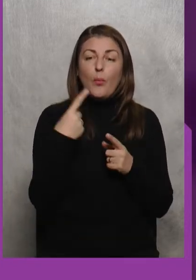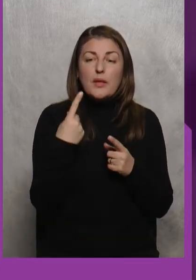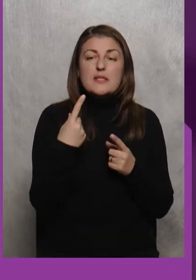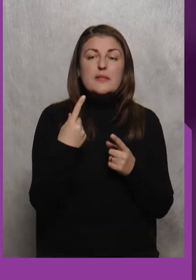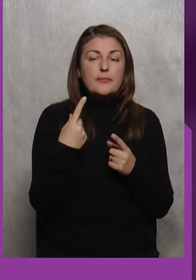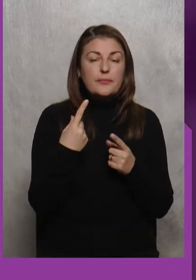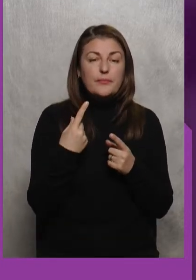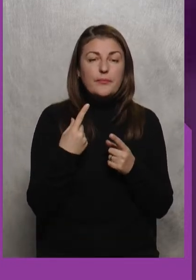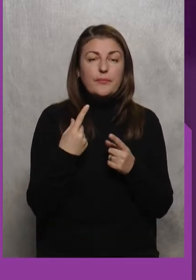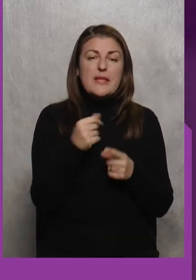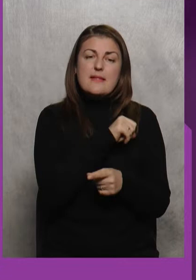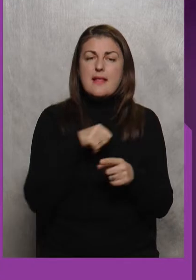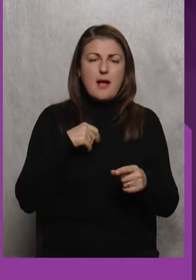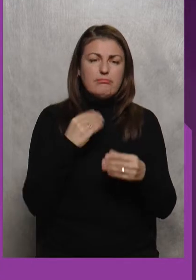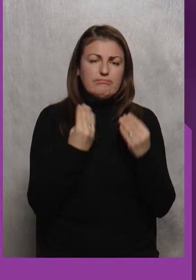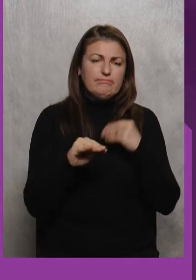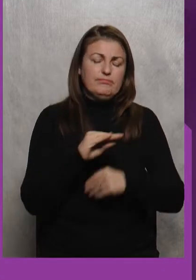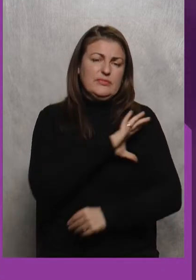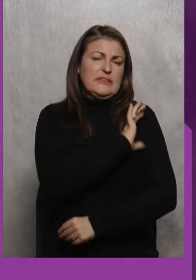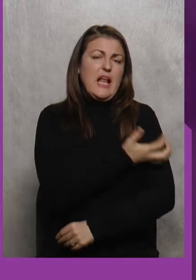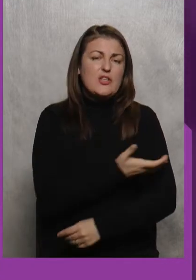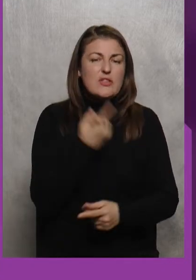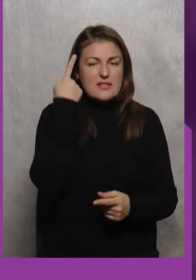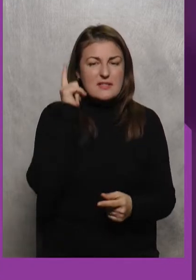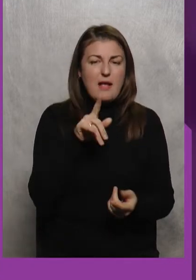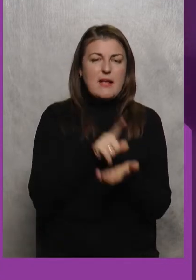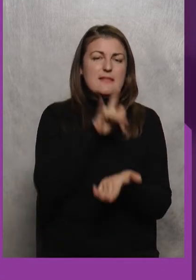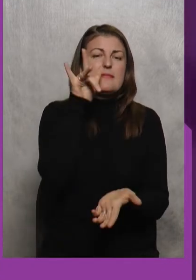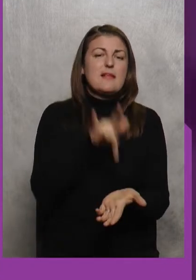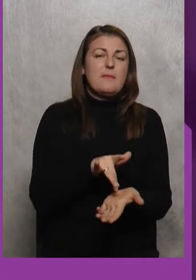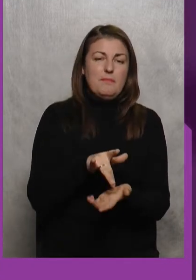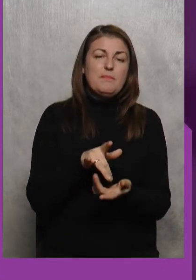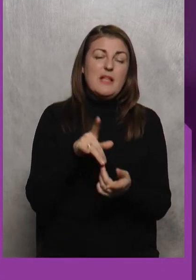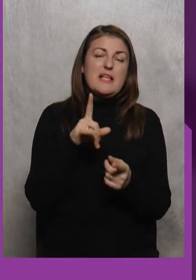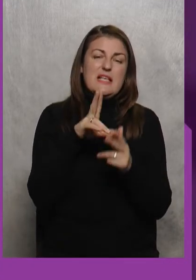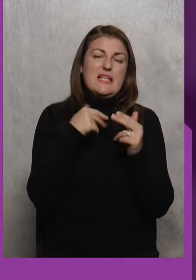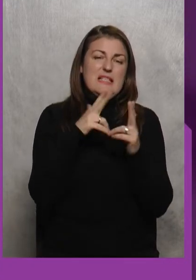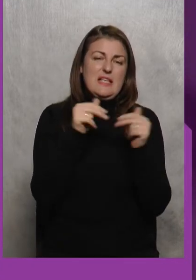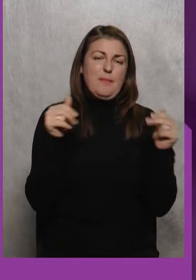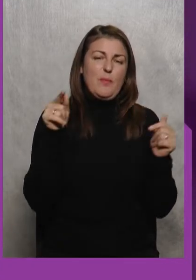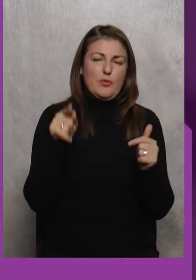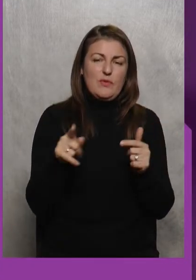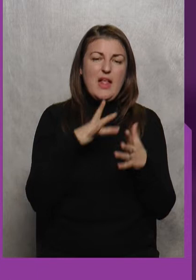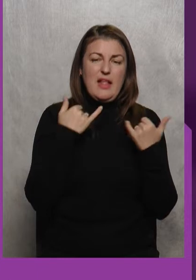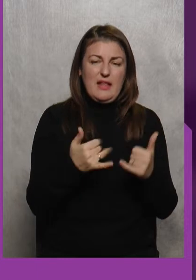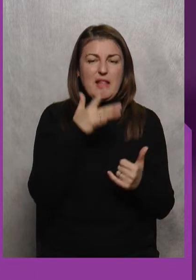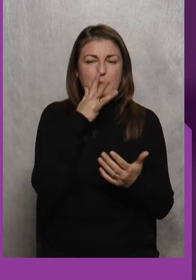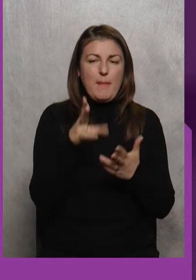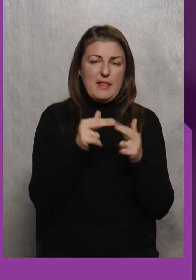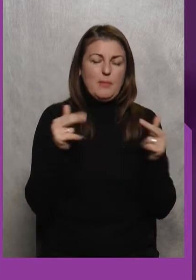Найсильніша Ну знаєте Центр Зараз Дніпропетровська На даний момент